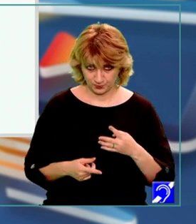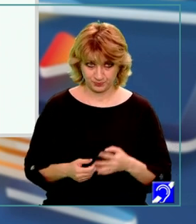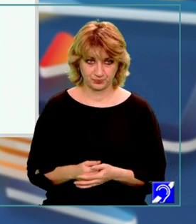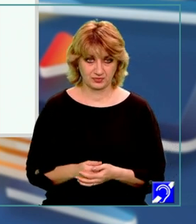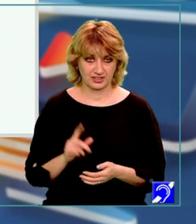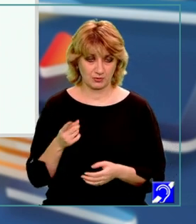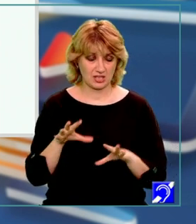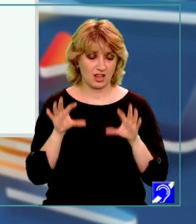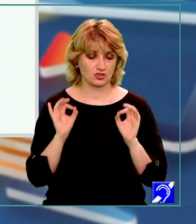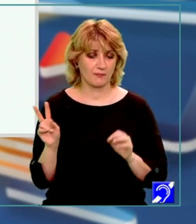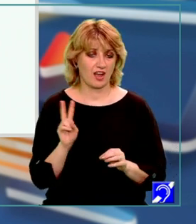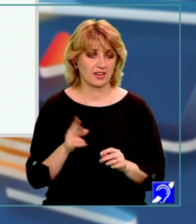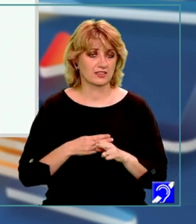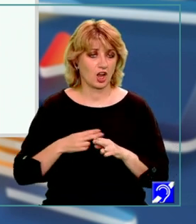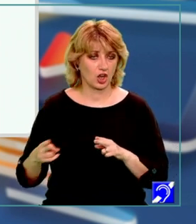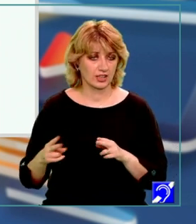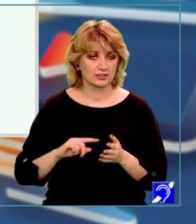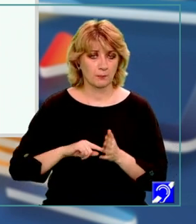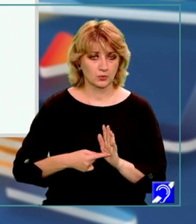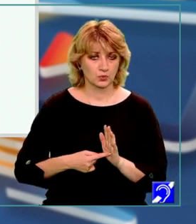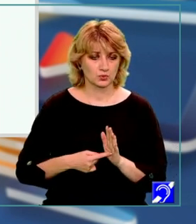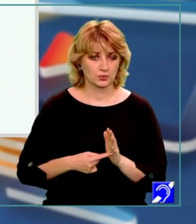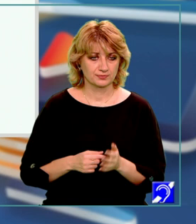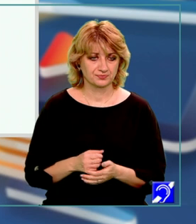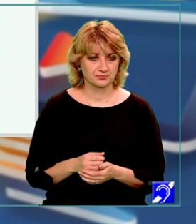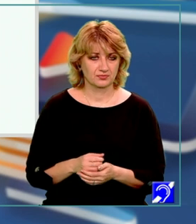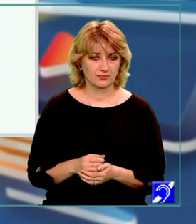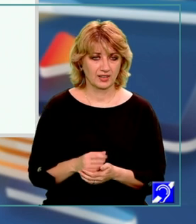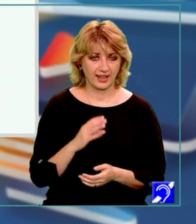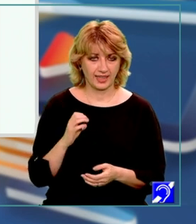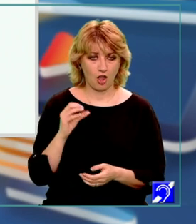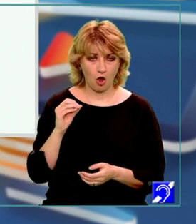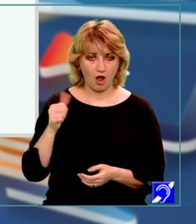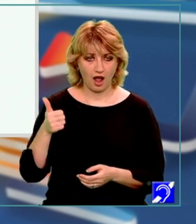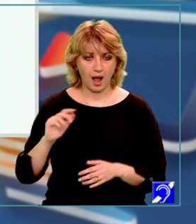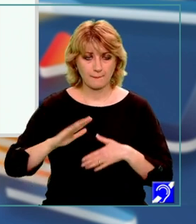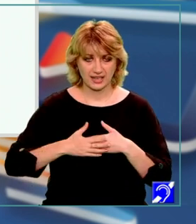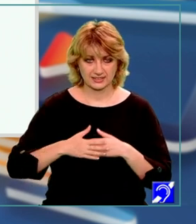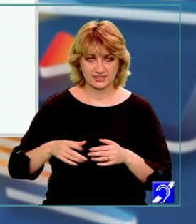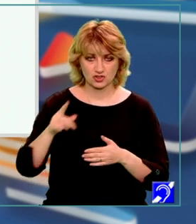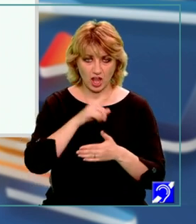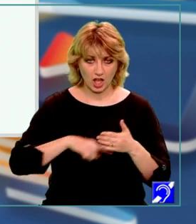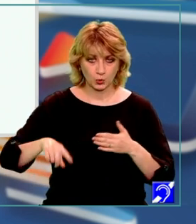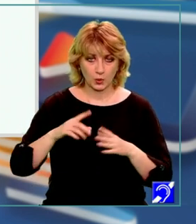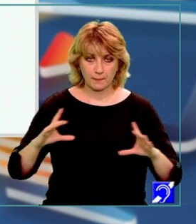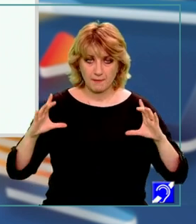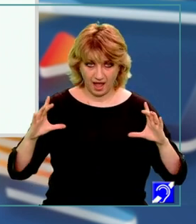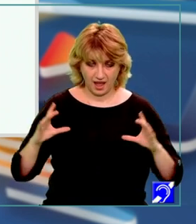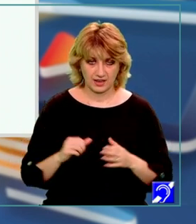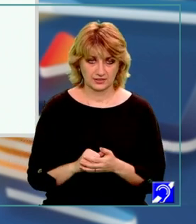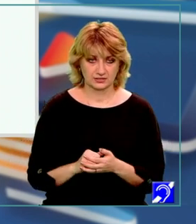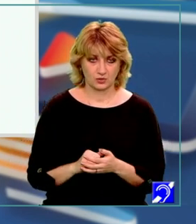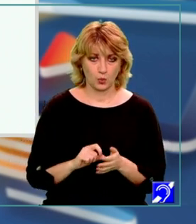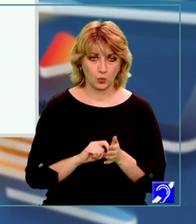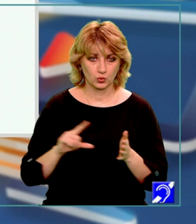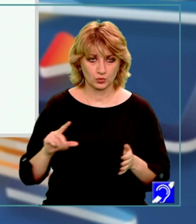corectă. Întrucât punctele E, O și A aparțin cercului mare, înseamnă că unghiul